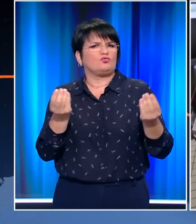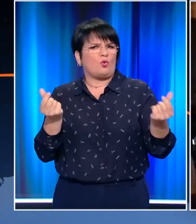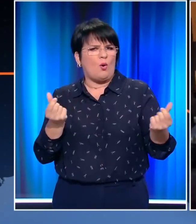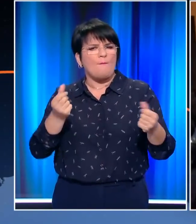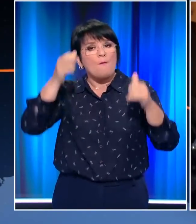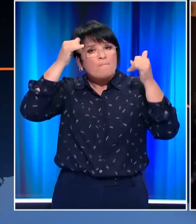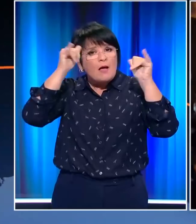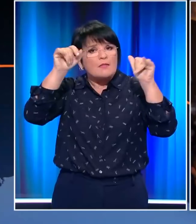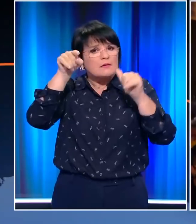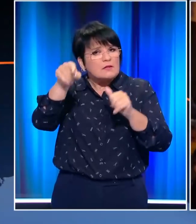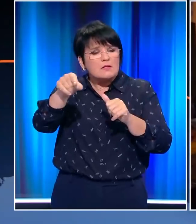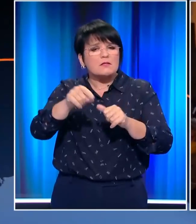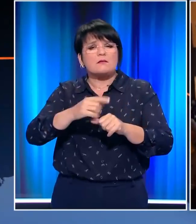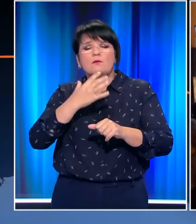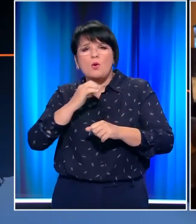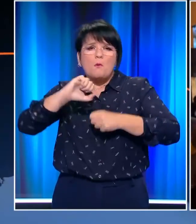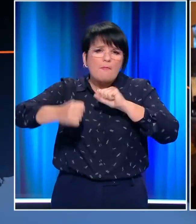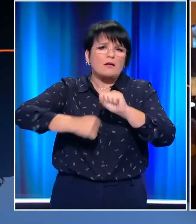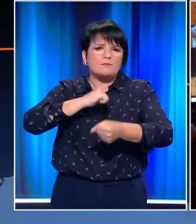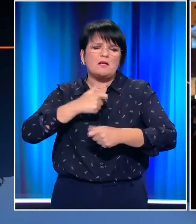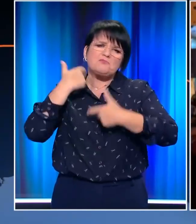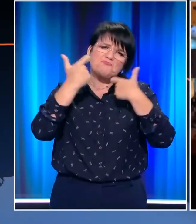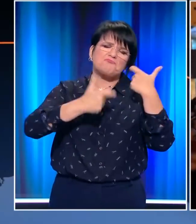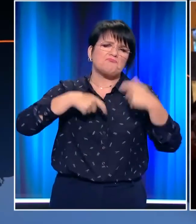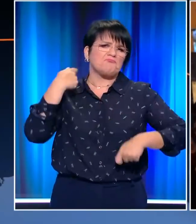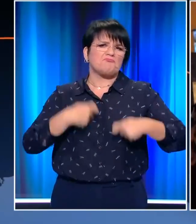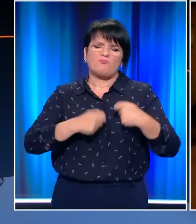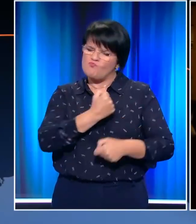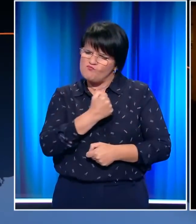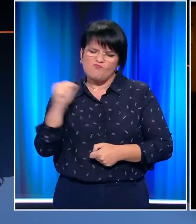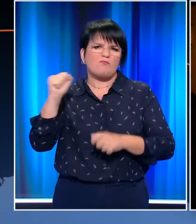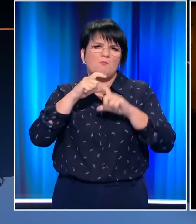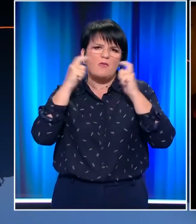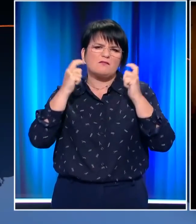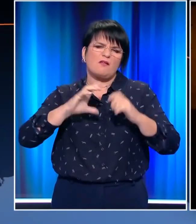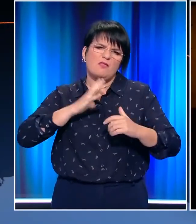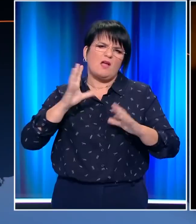Μαδρίτη που δίνει μάχη κατά του φωνικού ιού διαδήλωσαν αρνητές της πανδημίας.